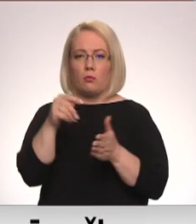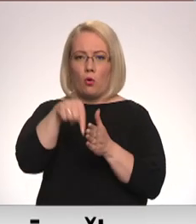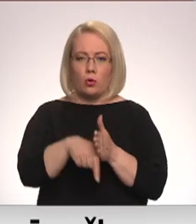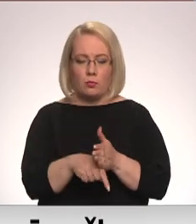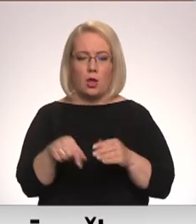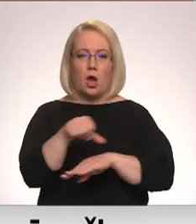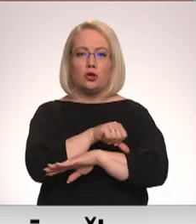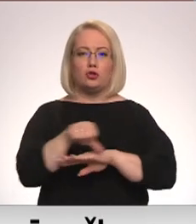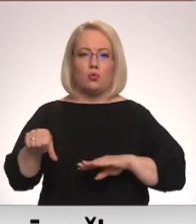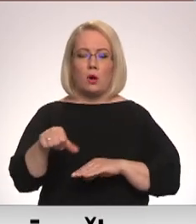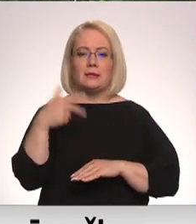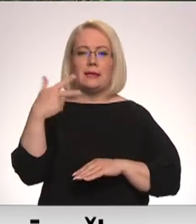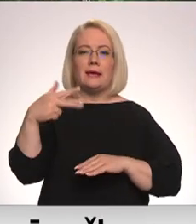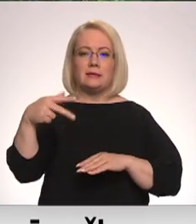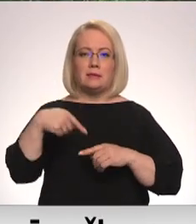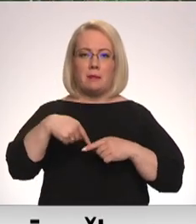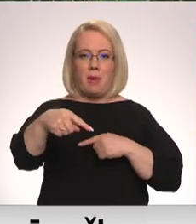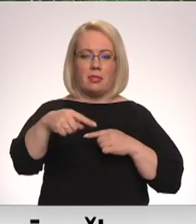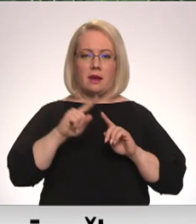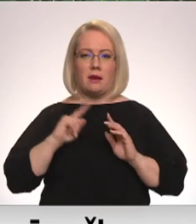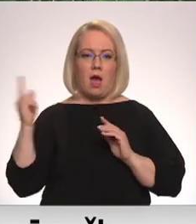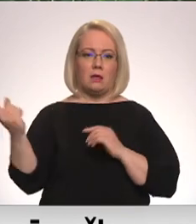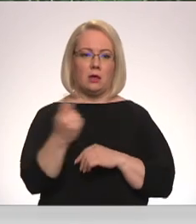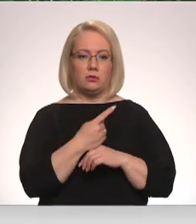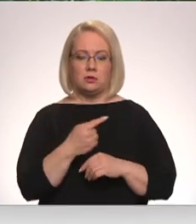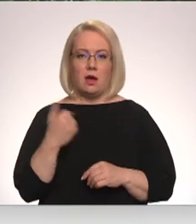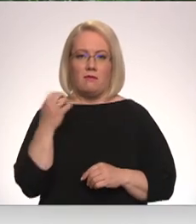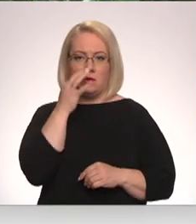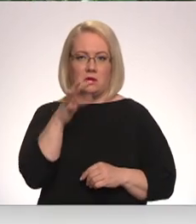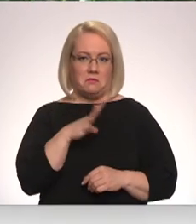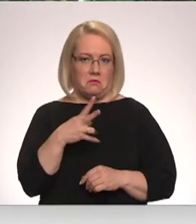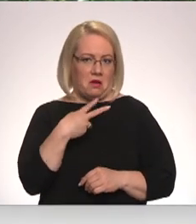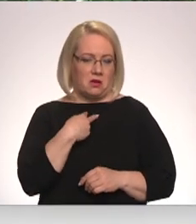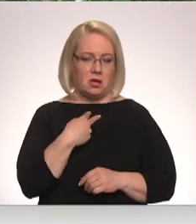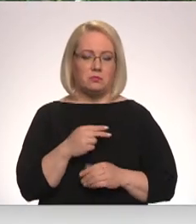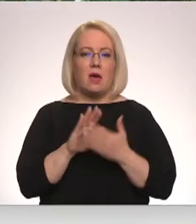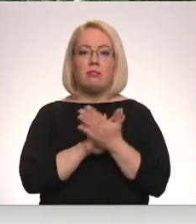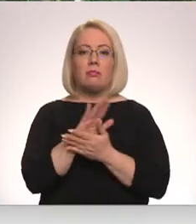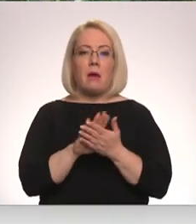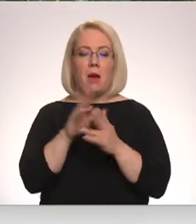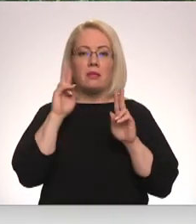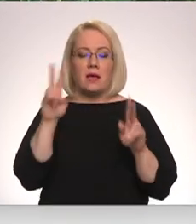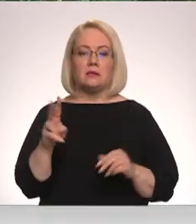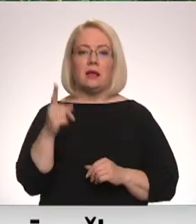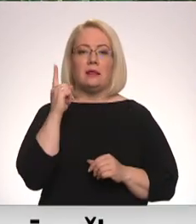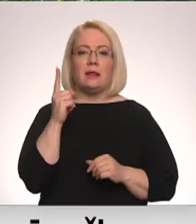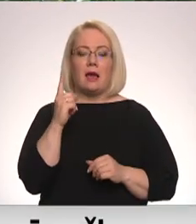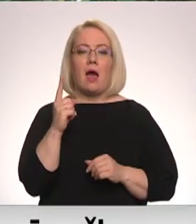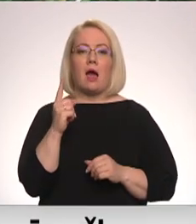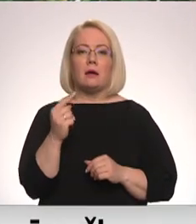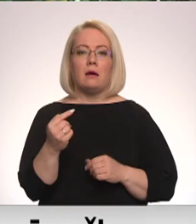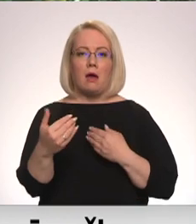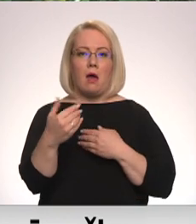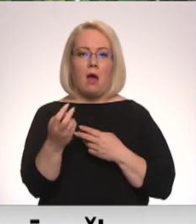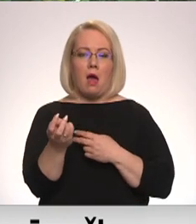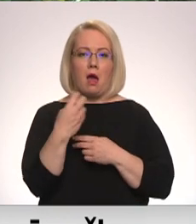metri radījusi ap šo urbumu. Tas bija pārsteigums mums. Jūs nezinājāt? Nemaz nezinājām, mums tikai atnāca kaut